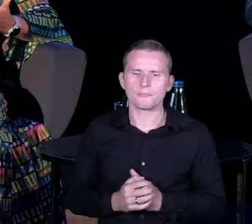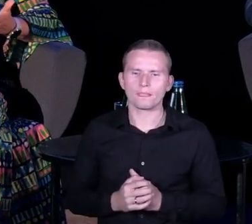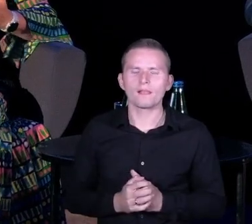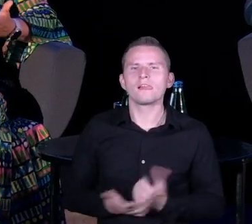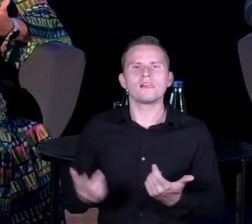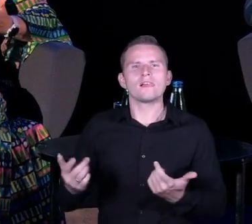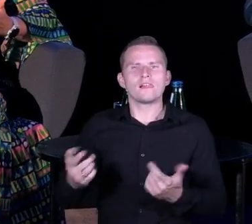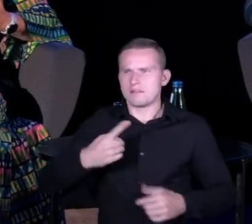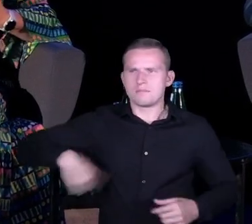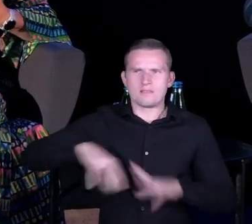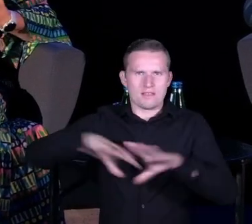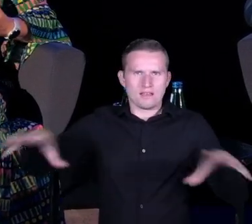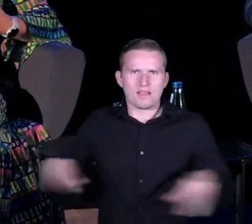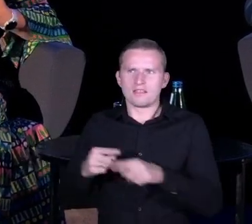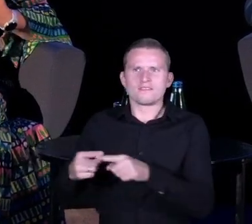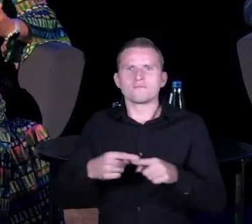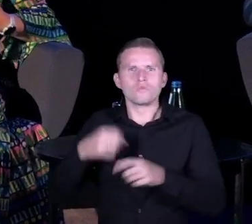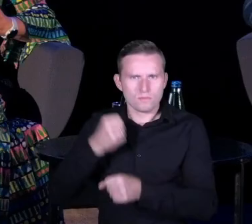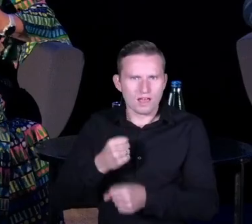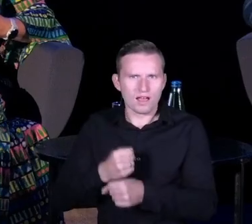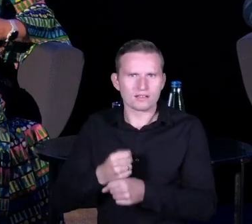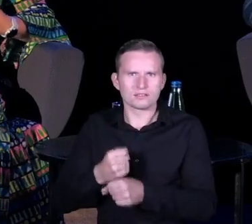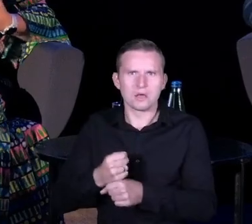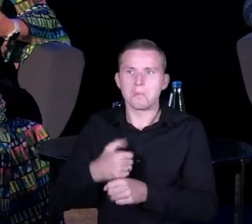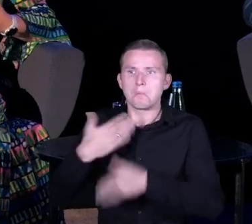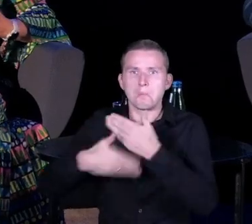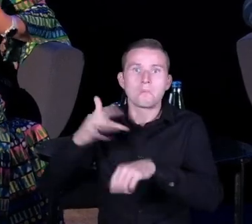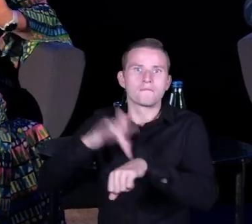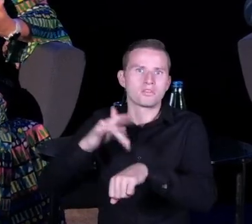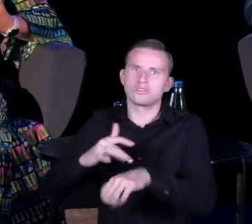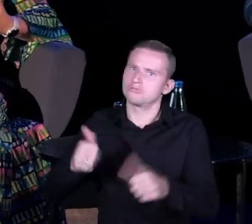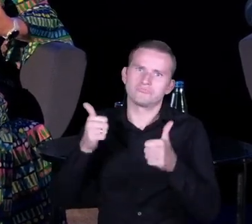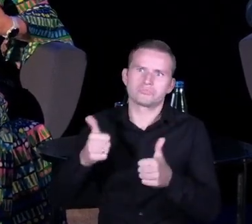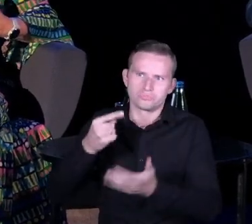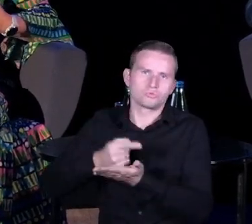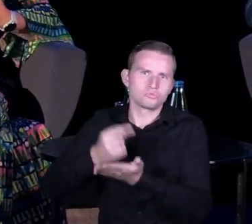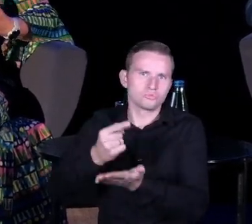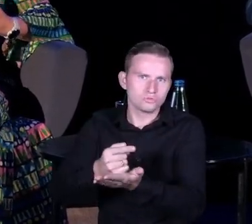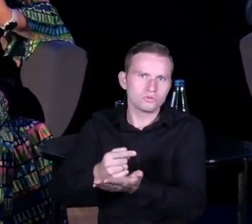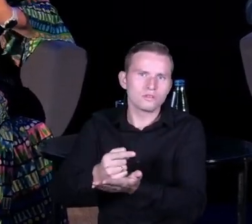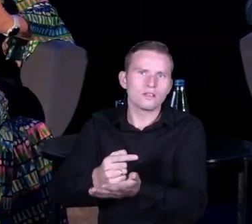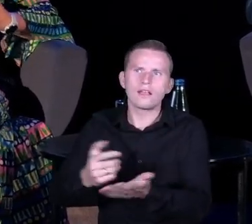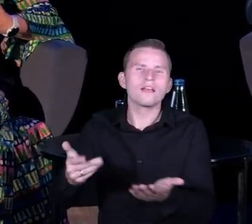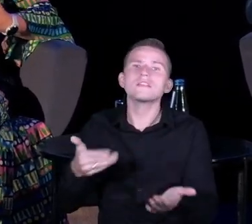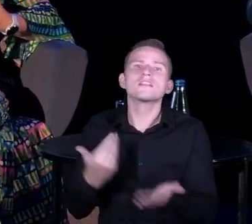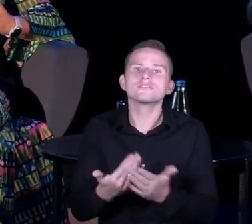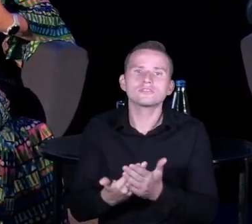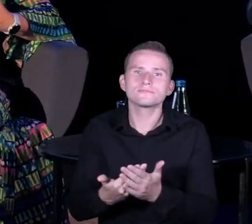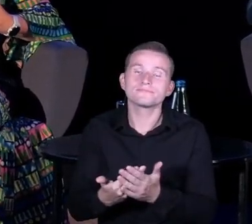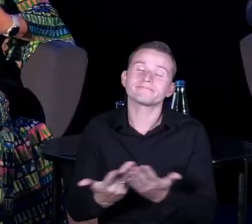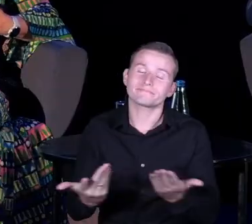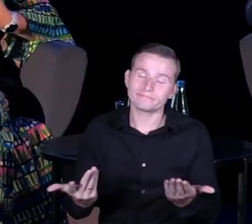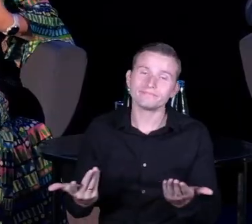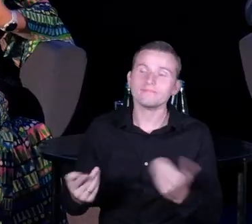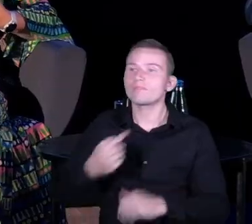Współpracujemy i daje nam to dobre efekty albo bardzo dobre efekty, przede wszystkim dlatego, że my jesteśmy